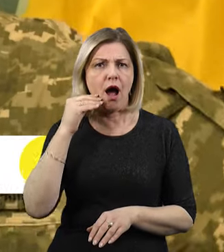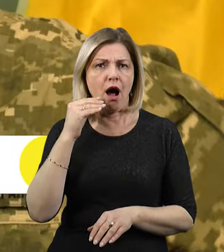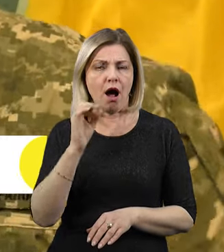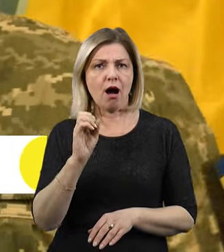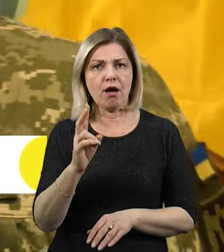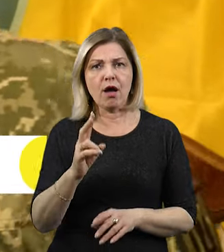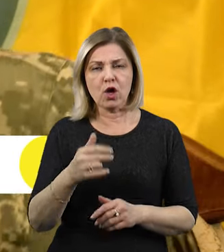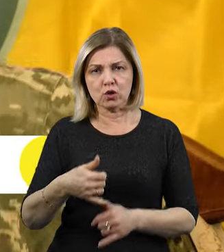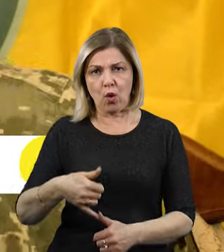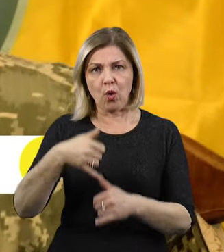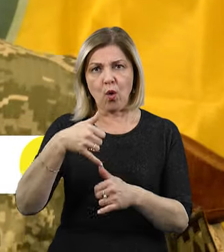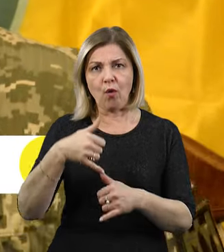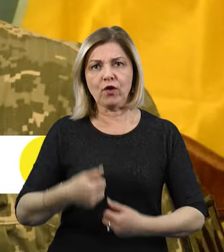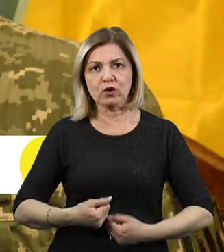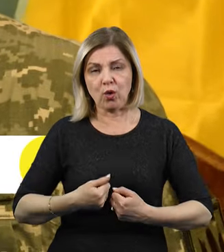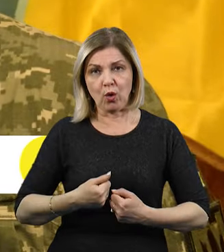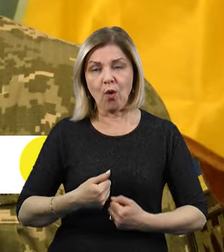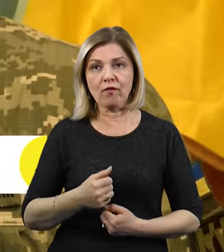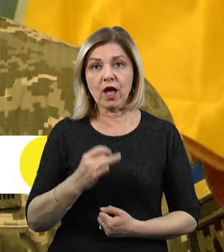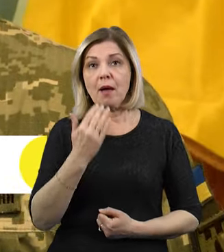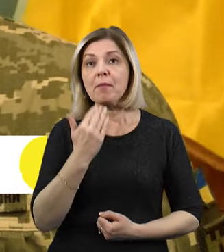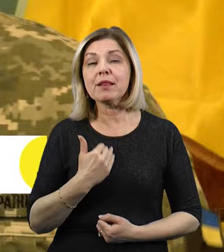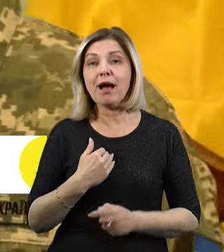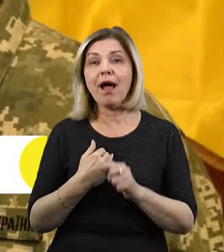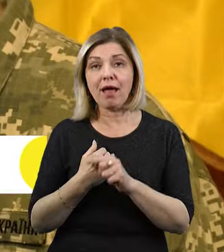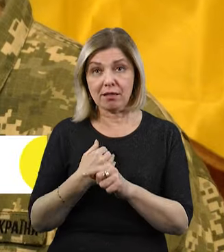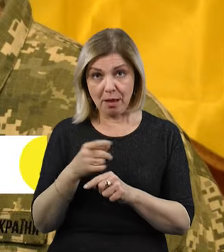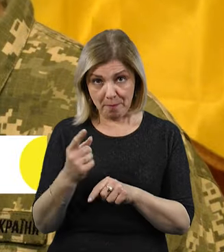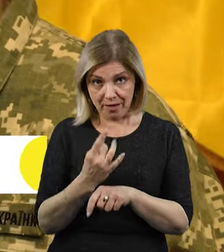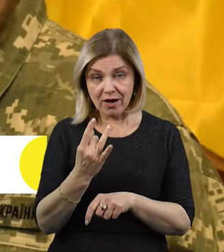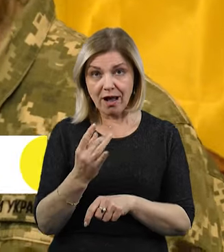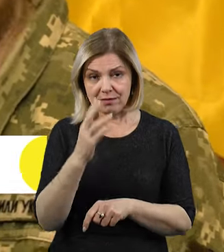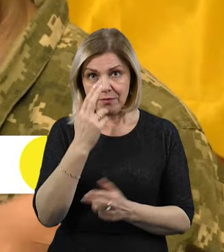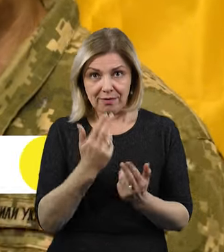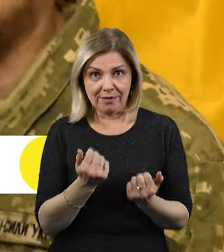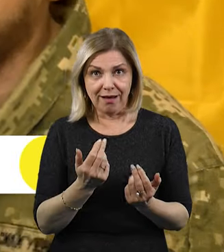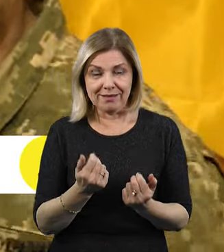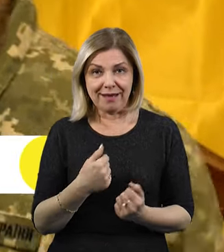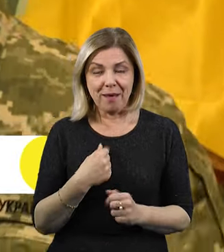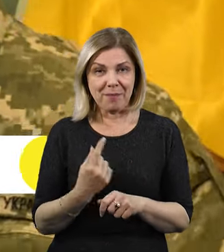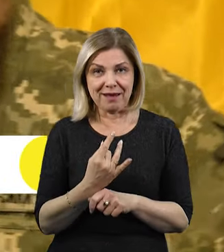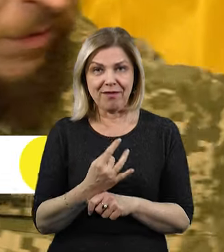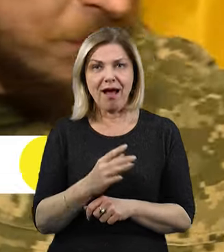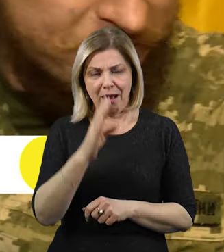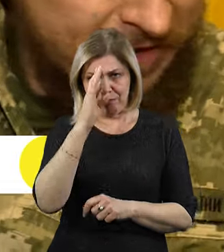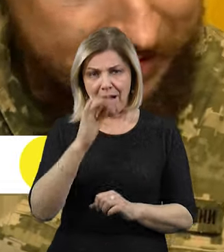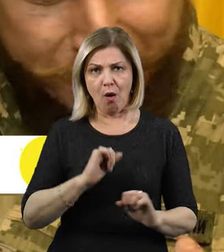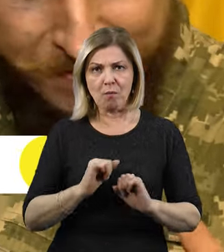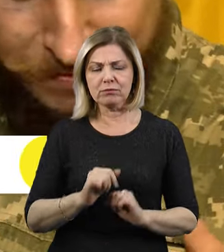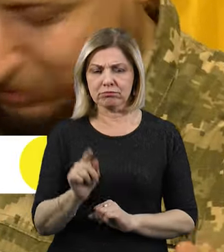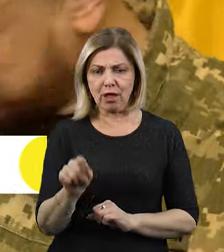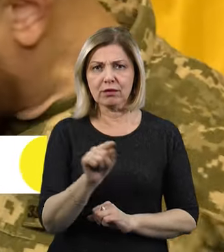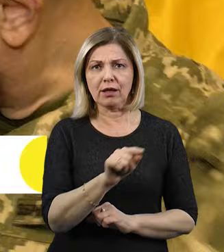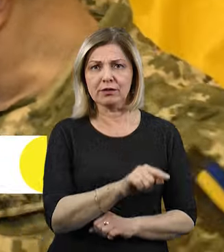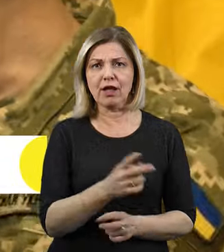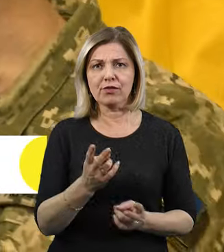здоровий, такий сидить на мене. Ти що, перший раз, каже, в атаку йдеш? Я такий, да, так, каже, там, роби те-то-те. в мене, отак от, я